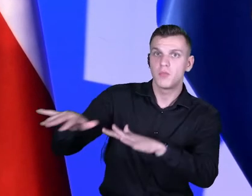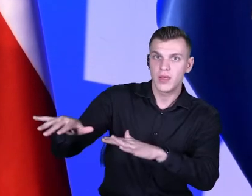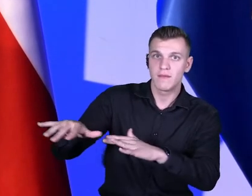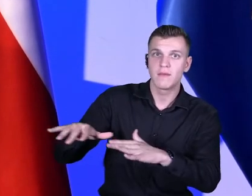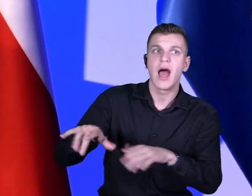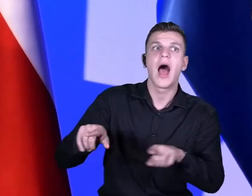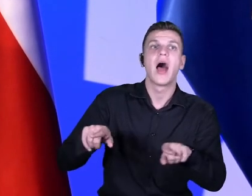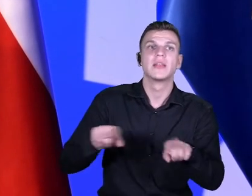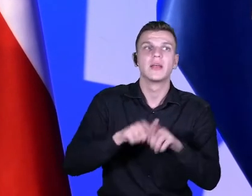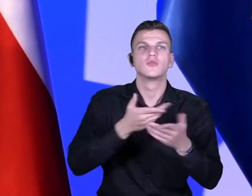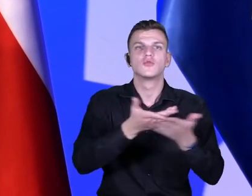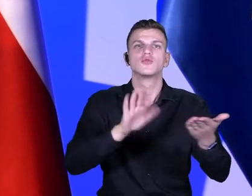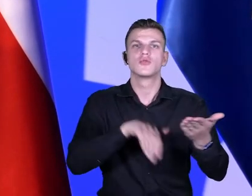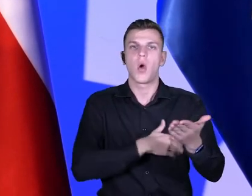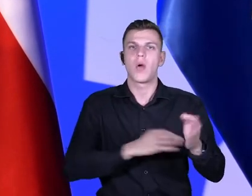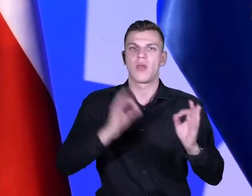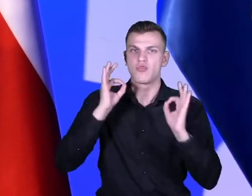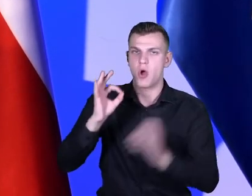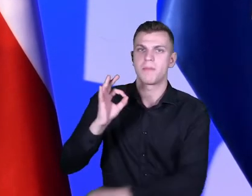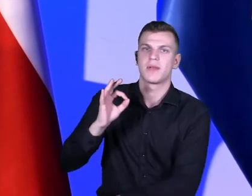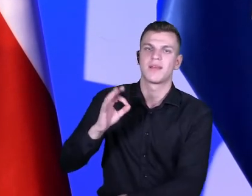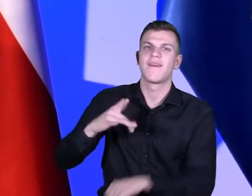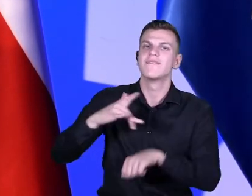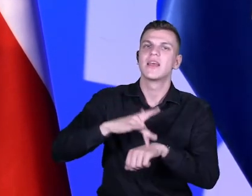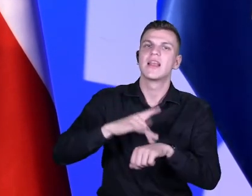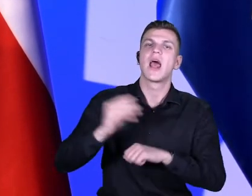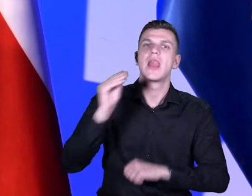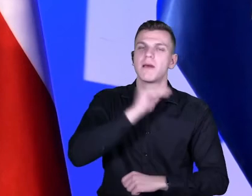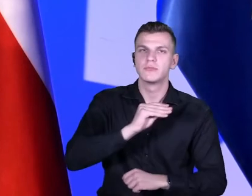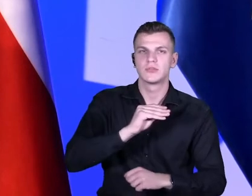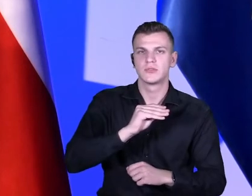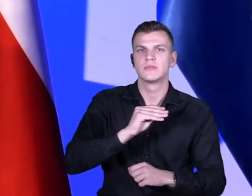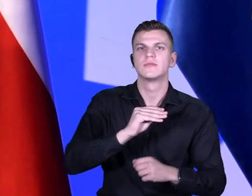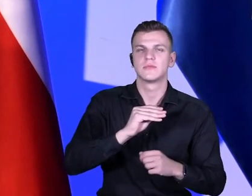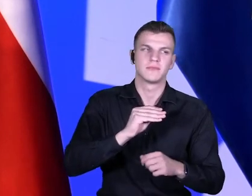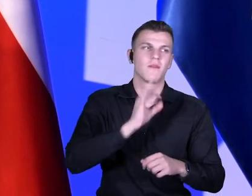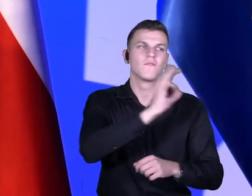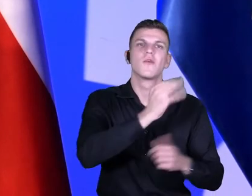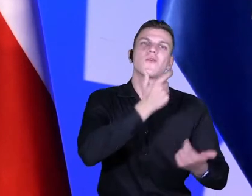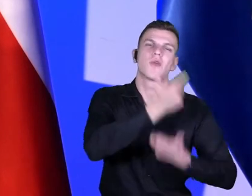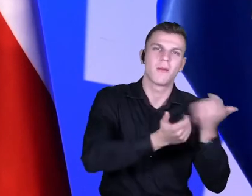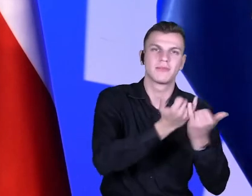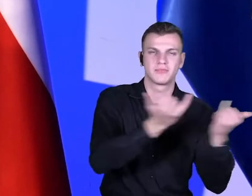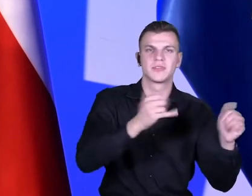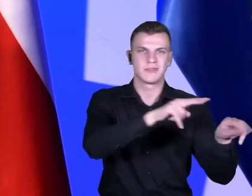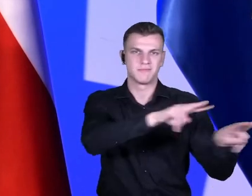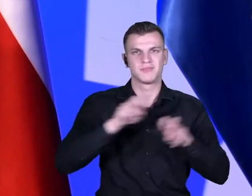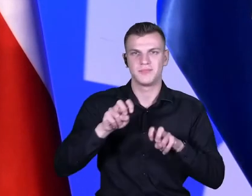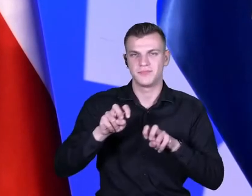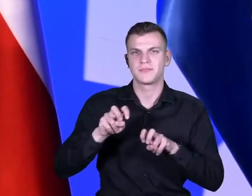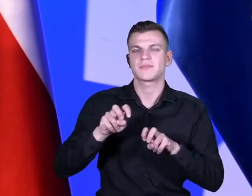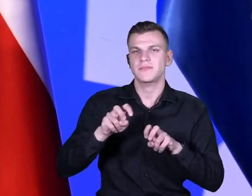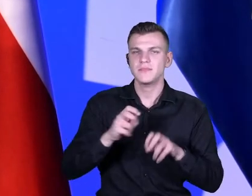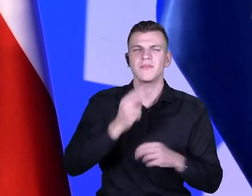dobrych szkół, które mają wysokie wyniki w organizacjach międzynarodowych. Widzimy, że są pewne charakterystyki,